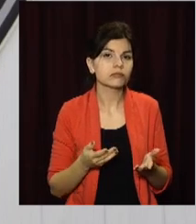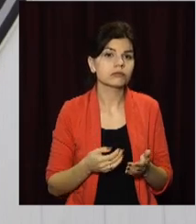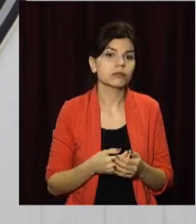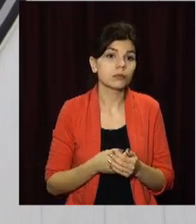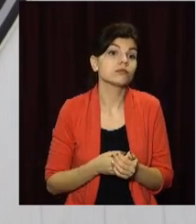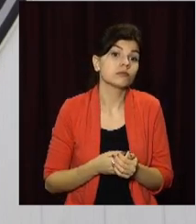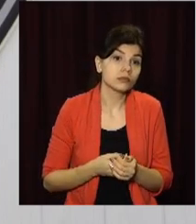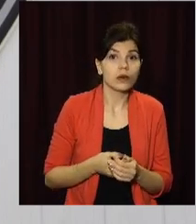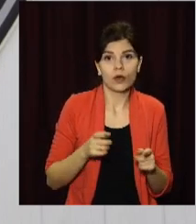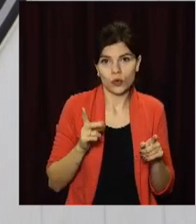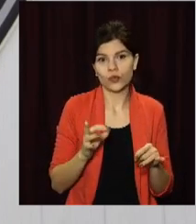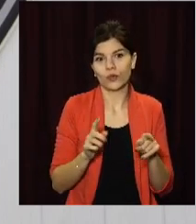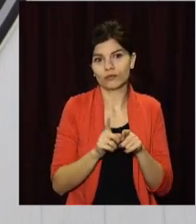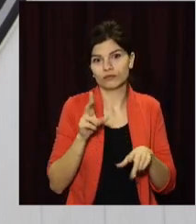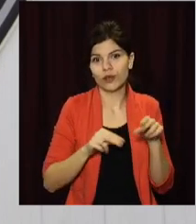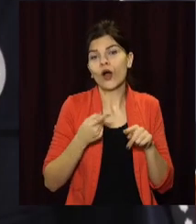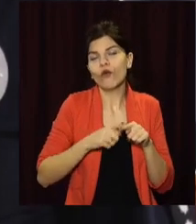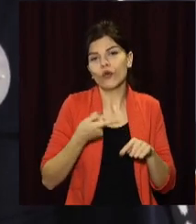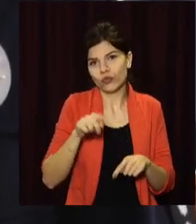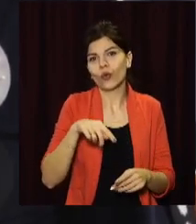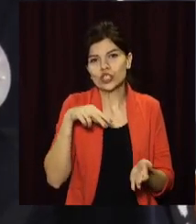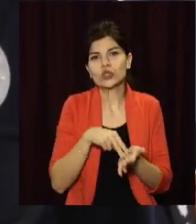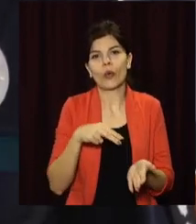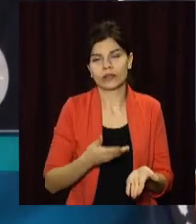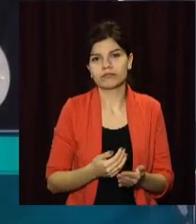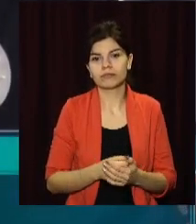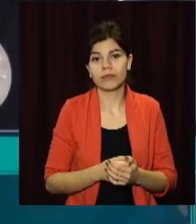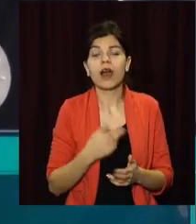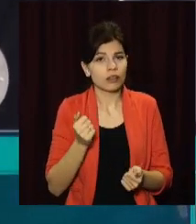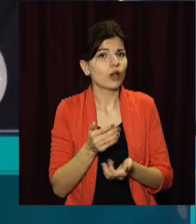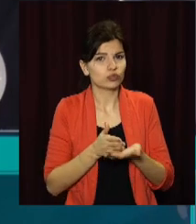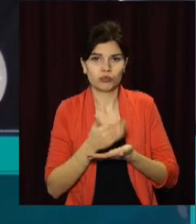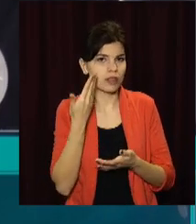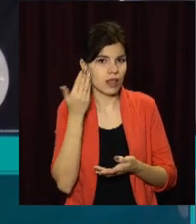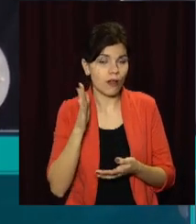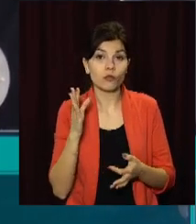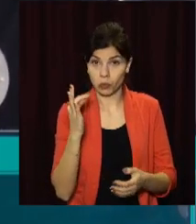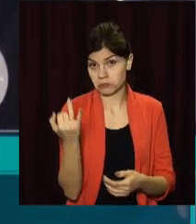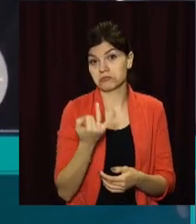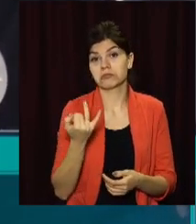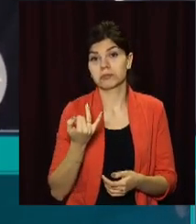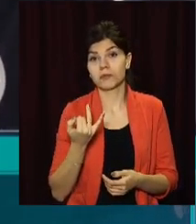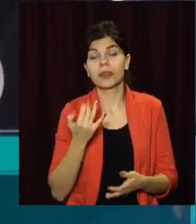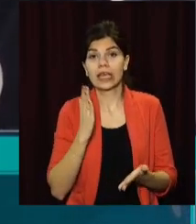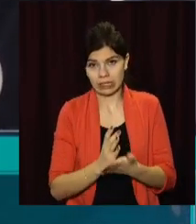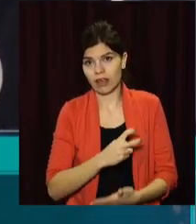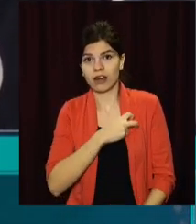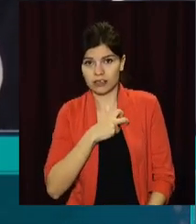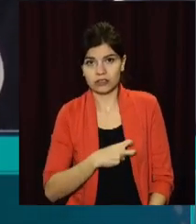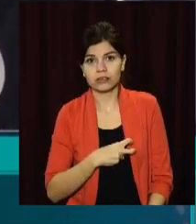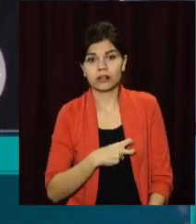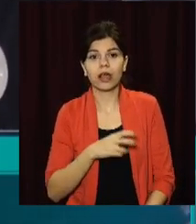але, так вважаю, воно того варто. Служба, звісно, нелегка, але досить цікава. Є ризики,